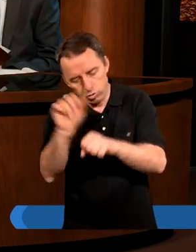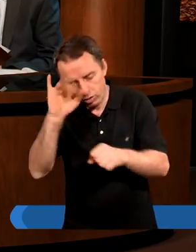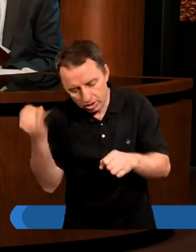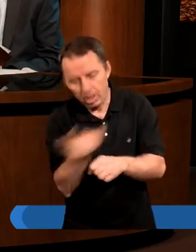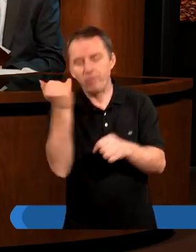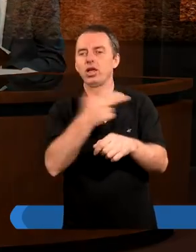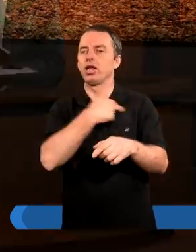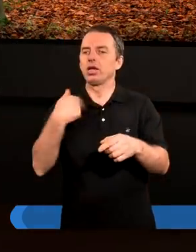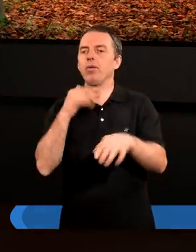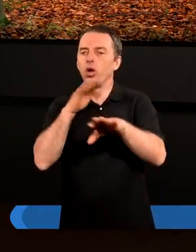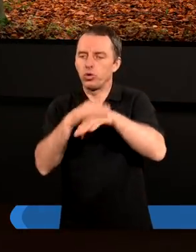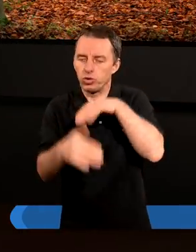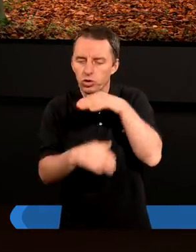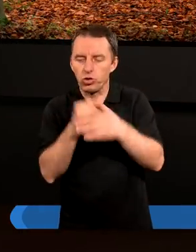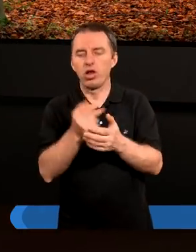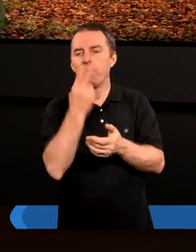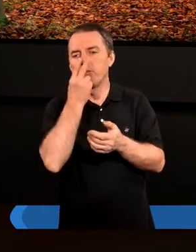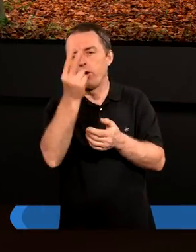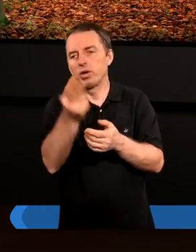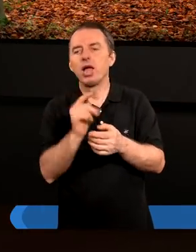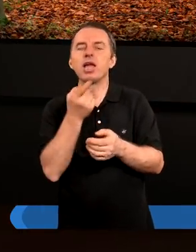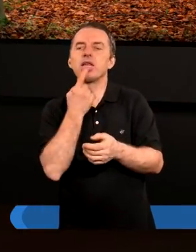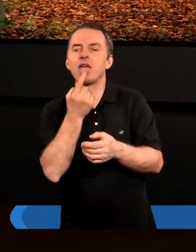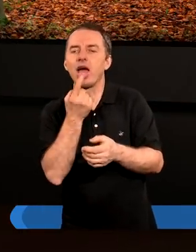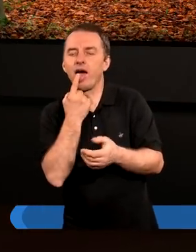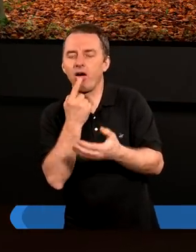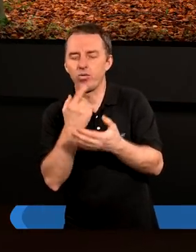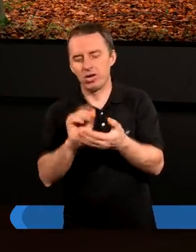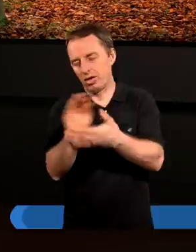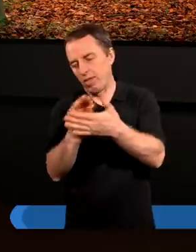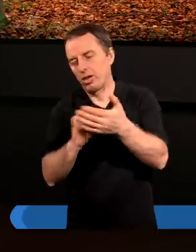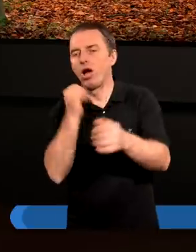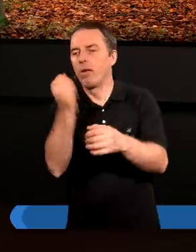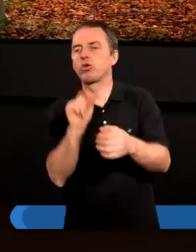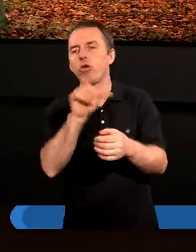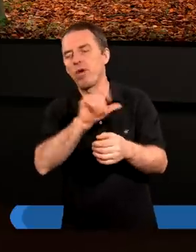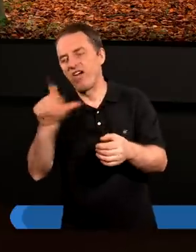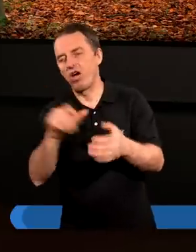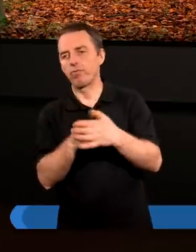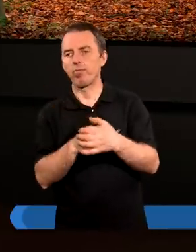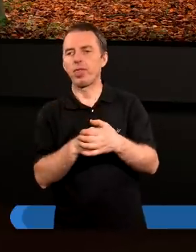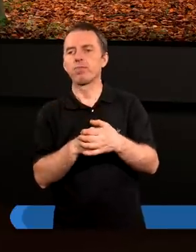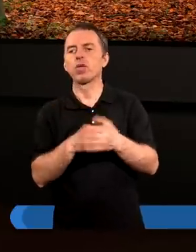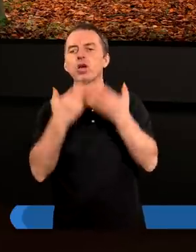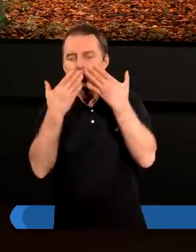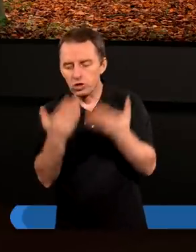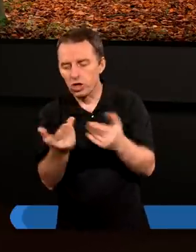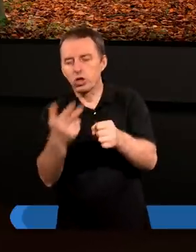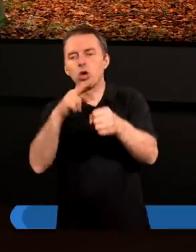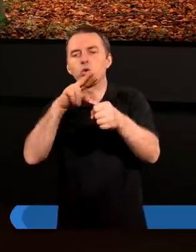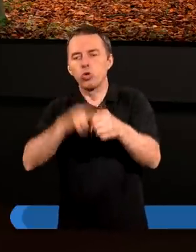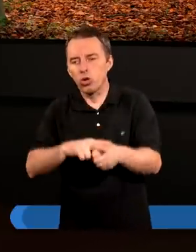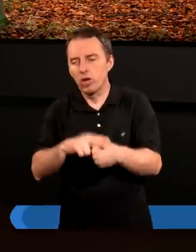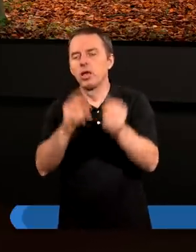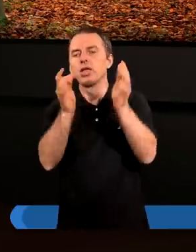nam życzliwy. I popatrzmy na ten język apostoła Pawła. Dzięki któremu